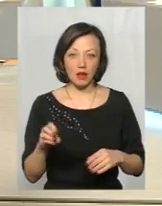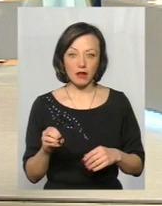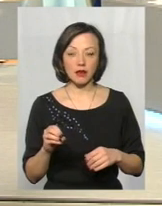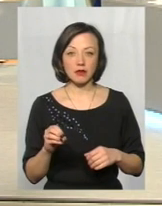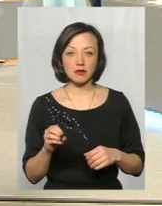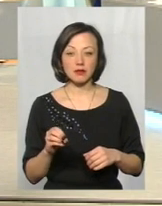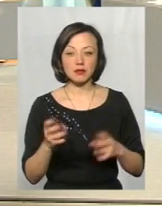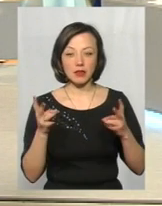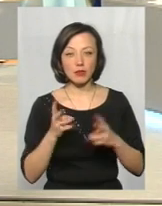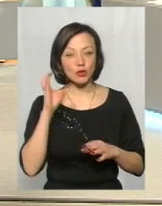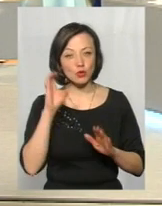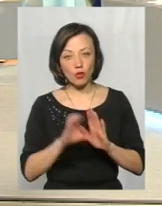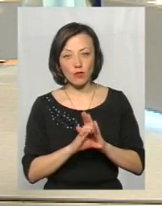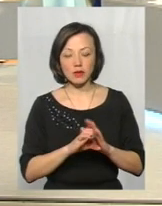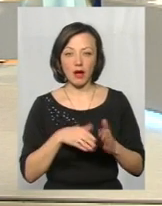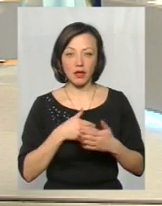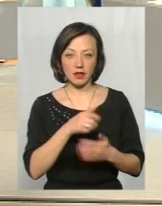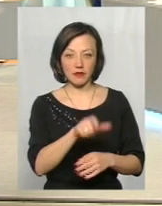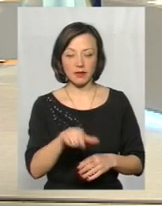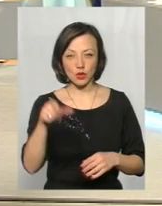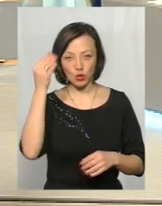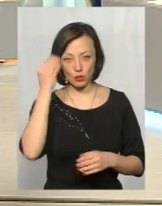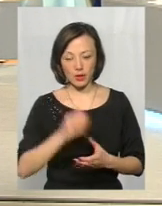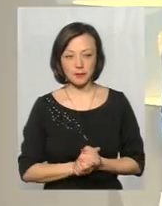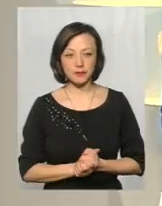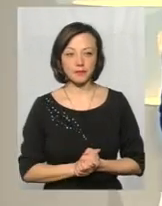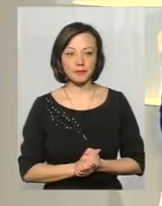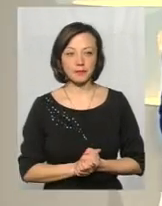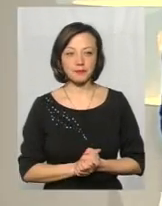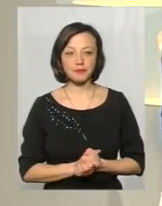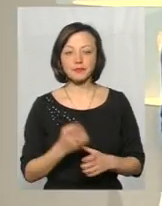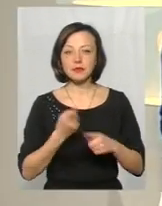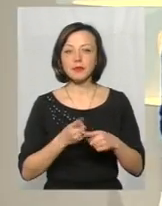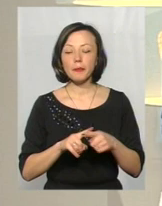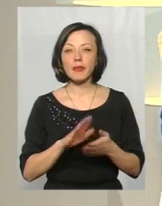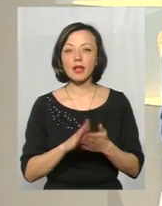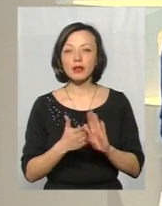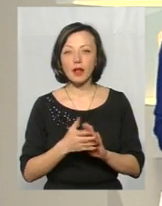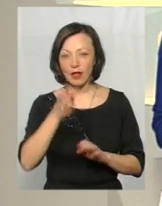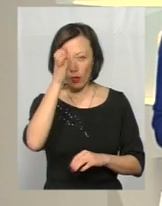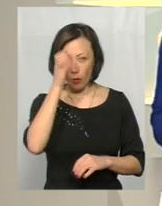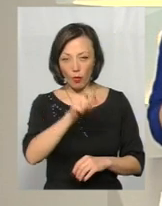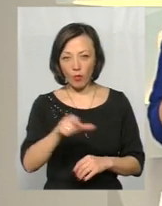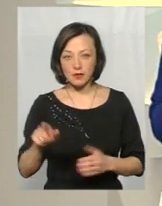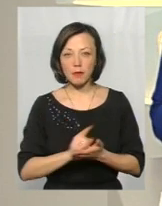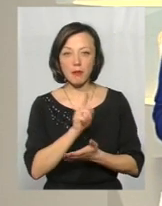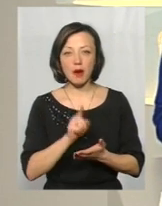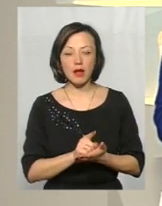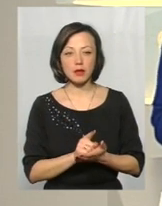вслід дослуховується громадських активістів думки. А оця позиція громадських активістів, що науковці мали б